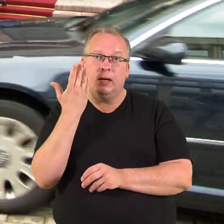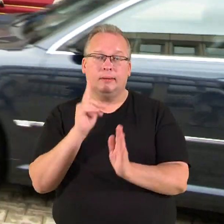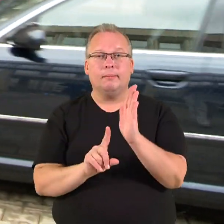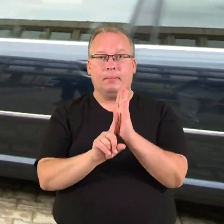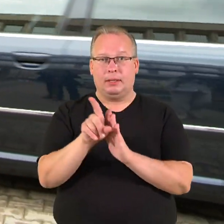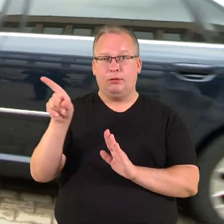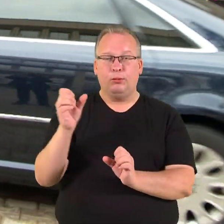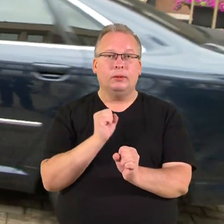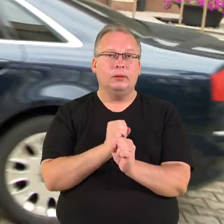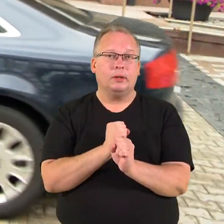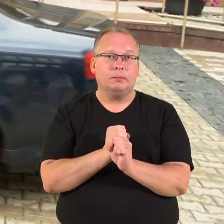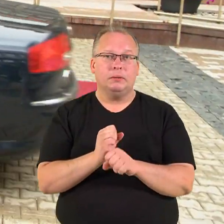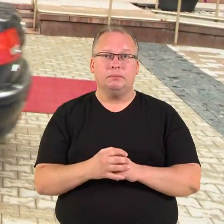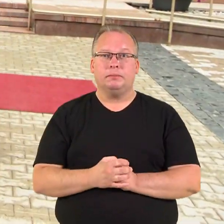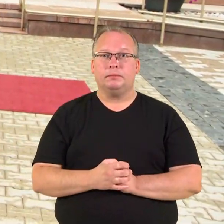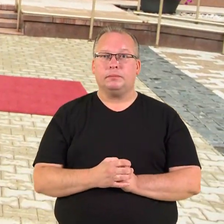pradžios.